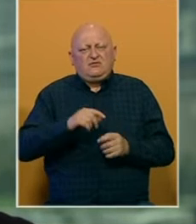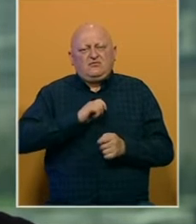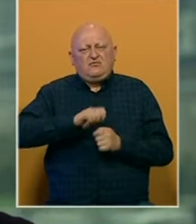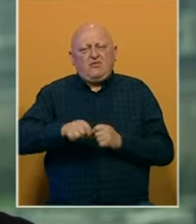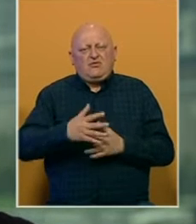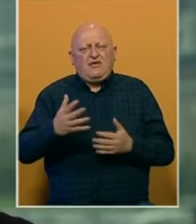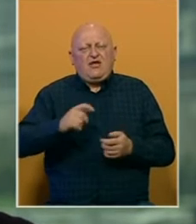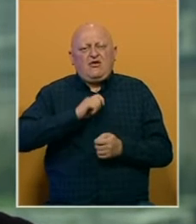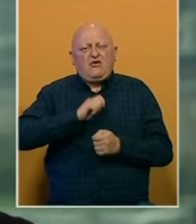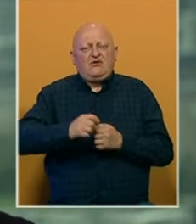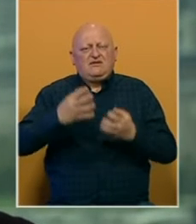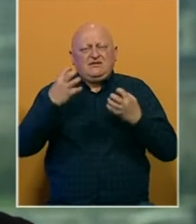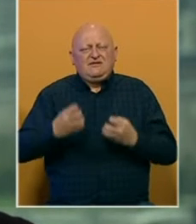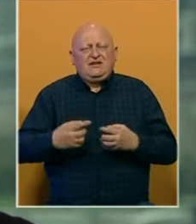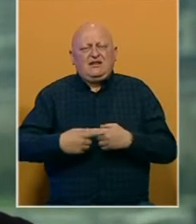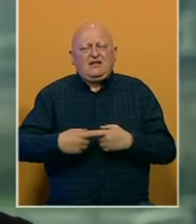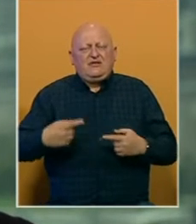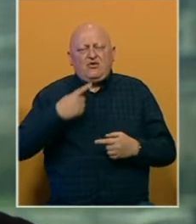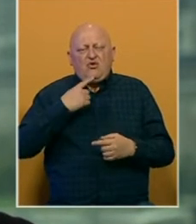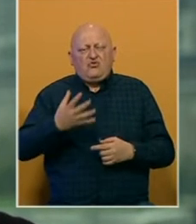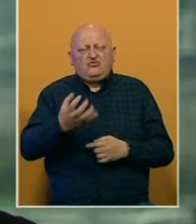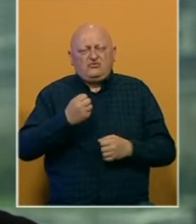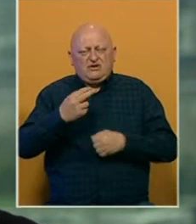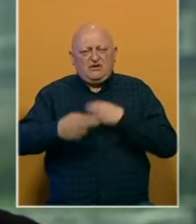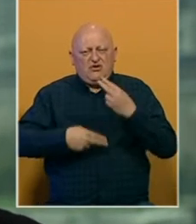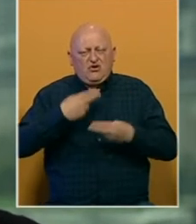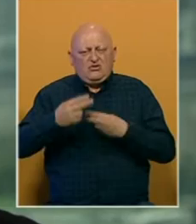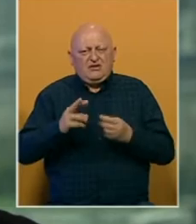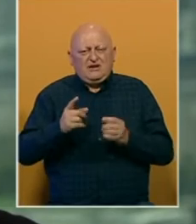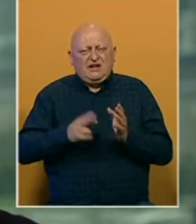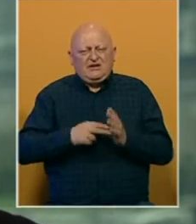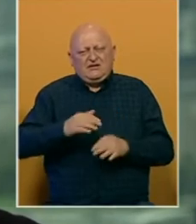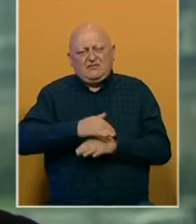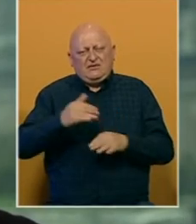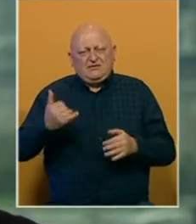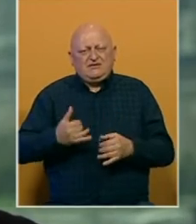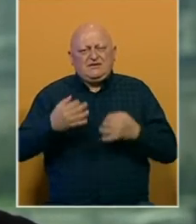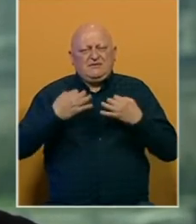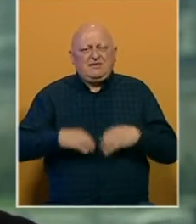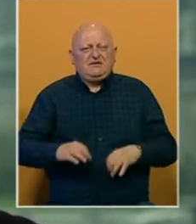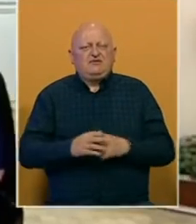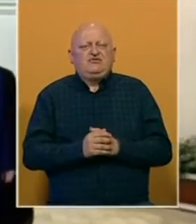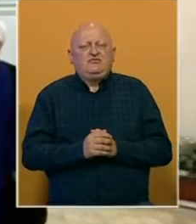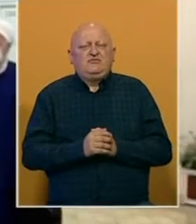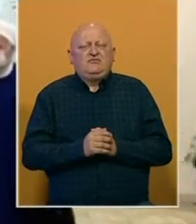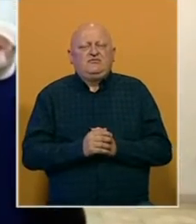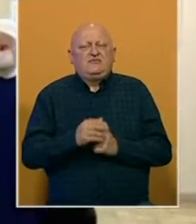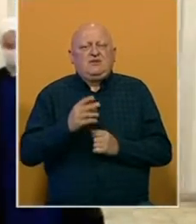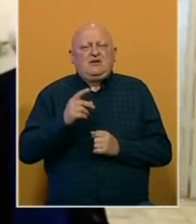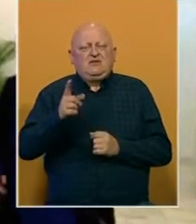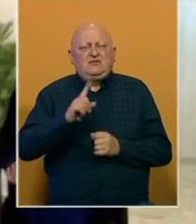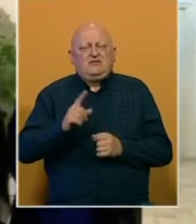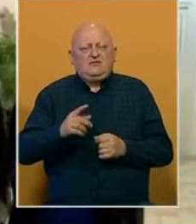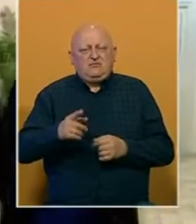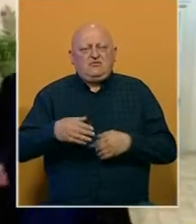znači veliku pobjedu tvrdolinijaša koji su ranije preuzeli kontrolu i nad iranskim parlamentom, sada i predsjedništvom. Raisi nije